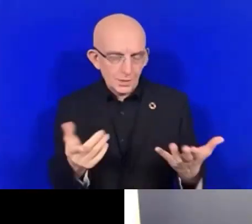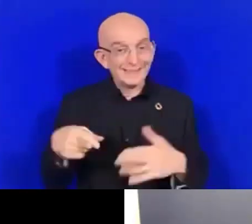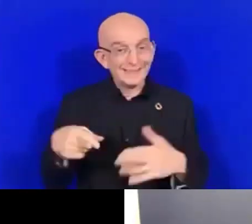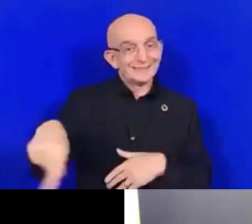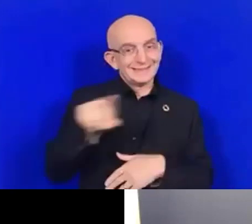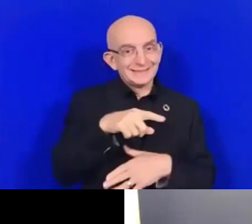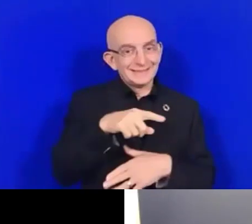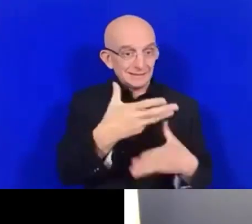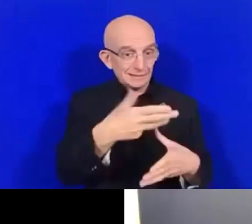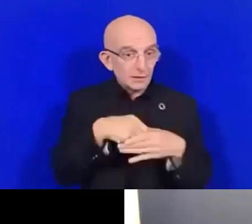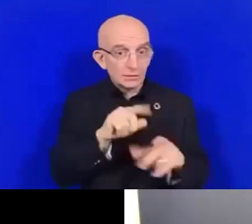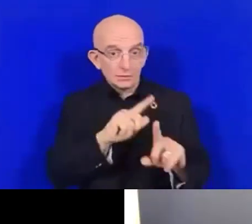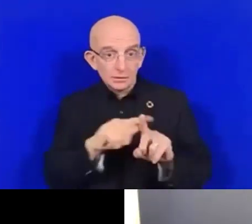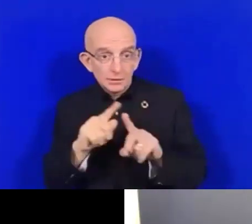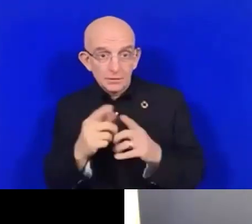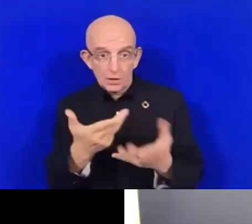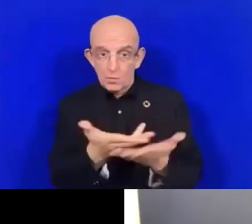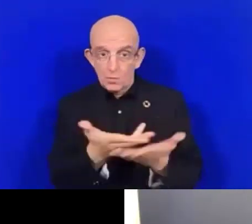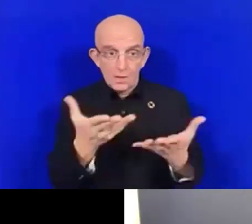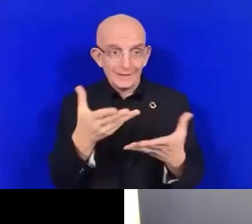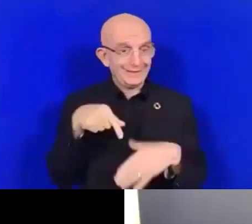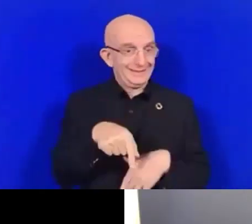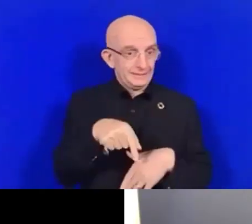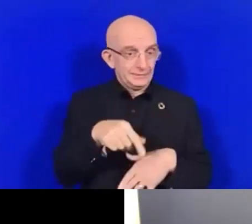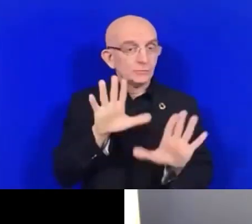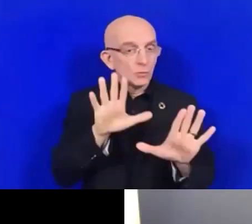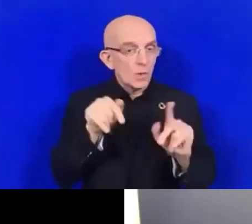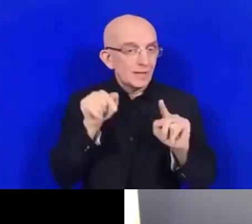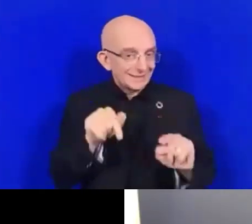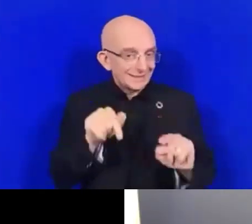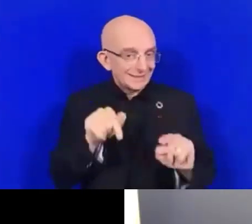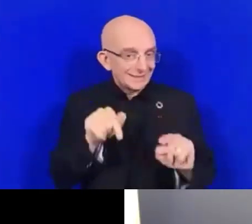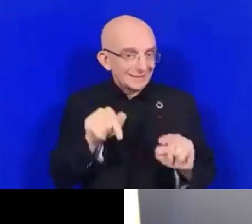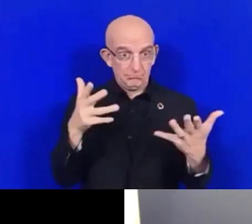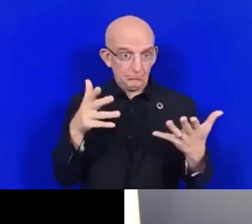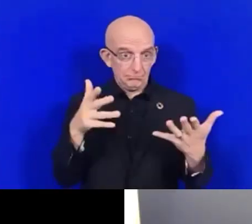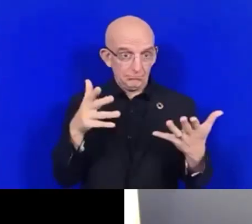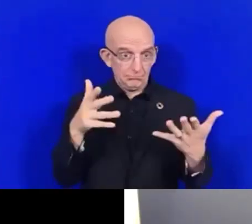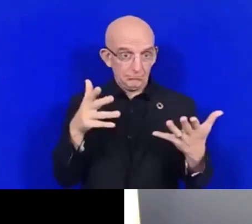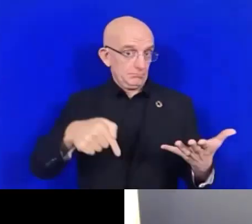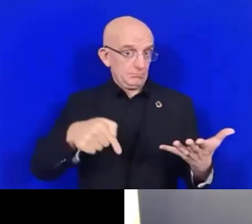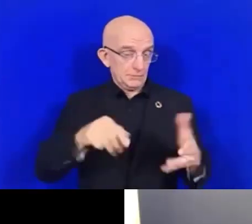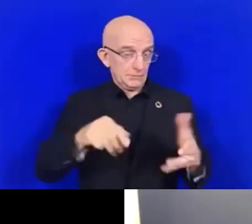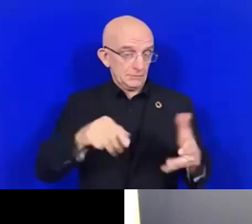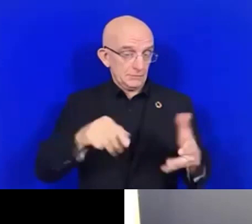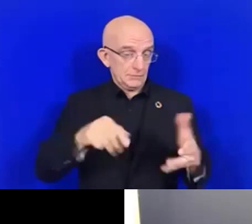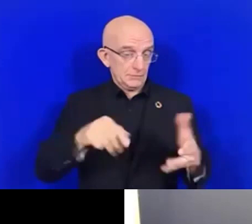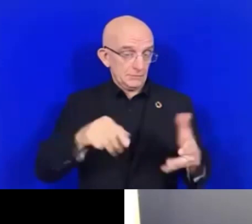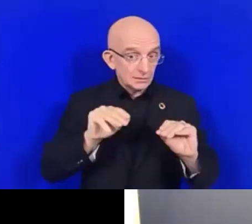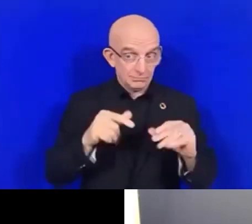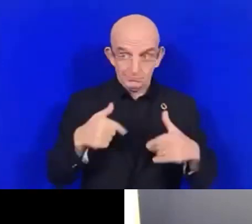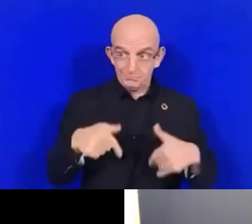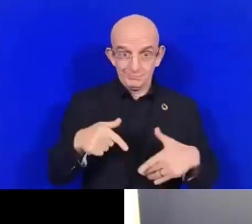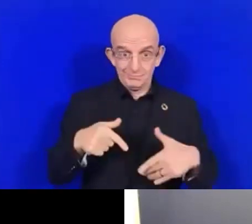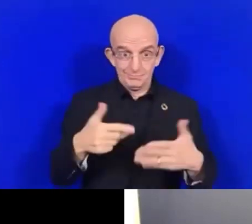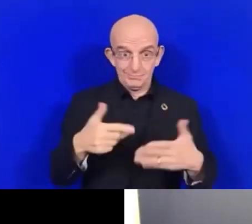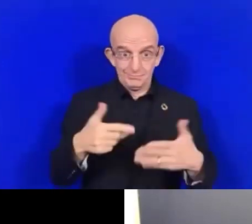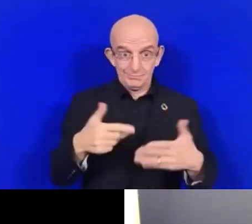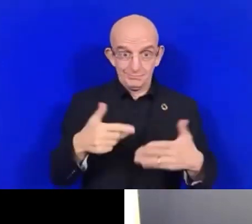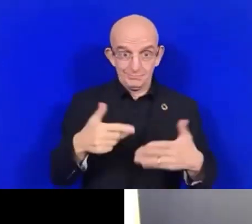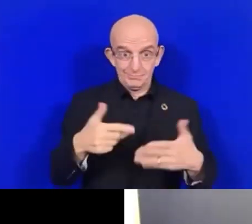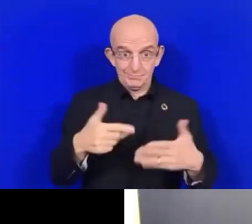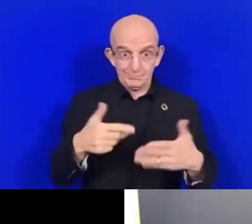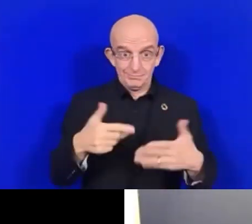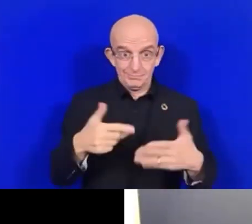soumis nous permet d'améliorer les synergies de risques de réduction des risques de catastrophe. Et